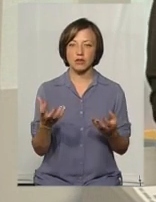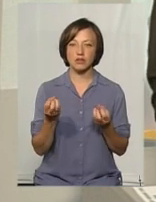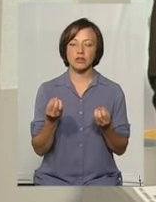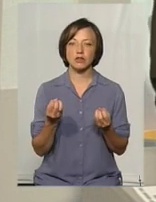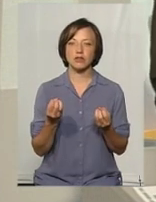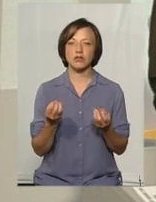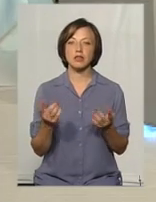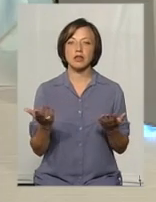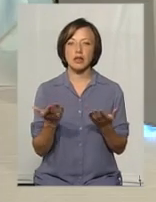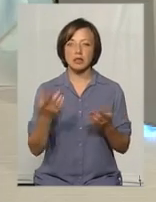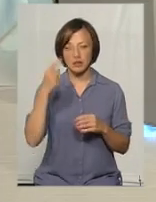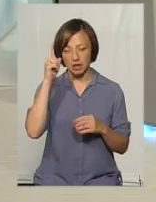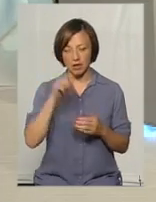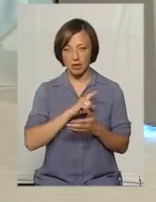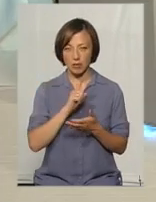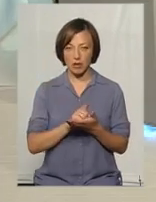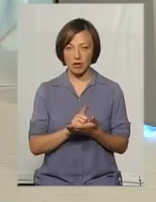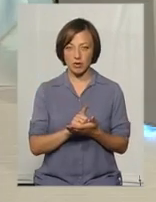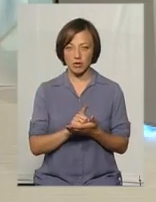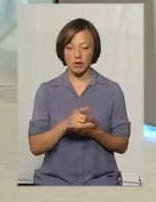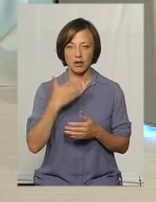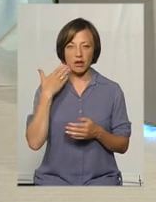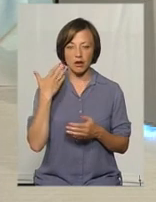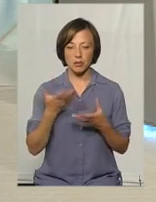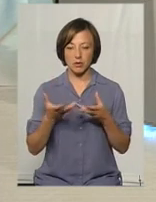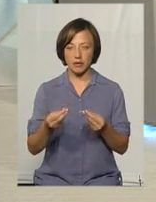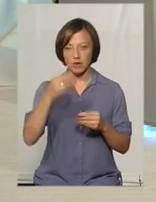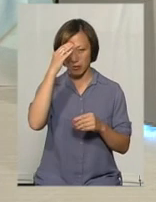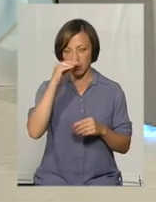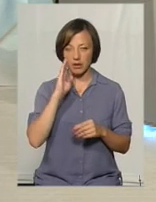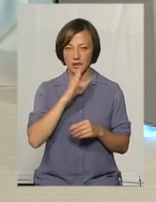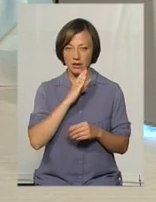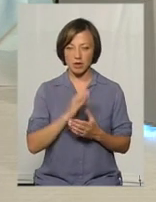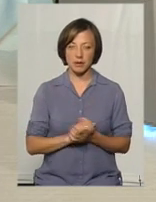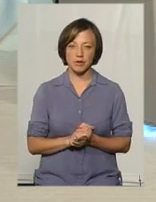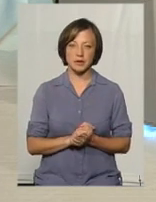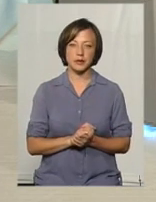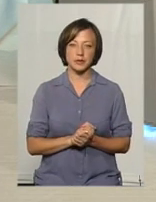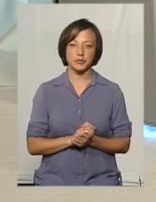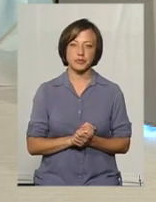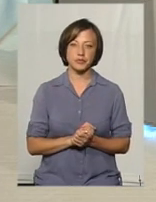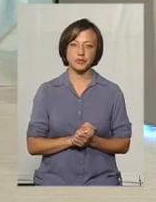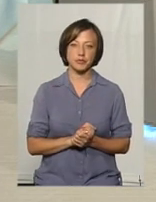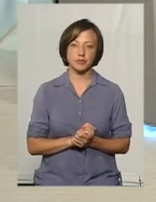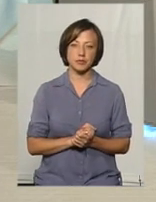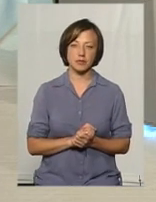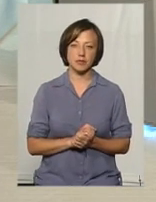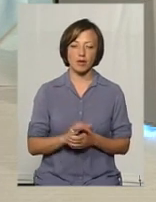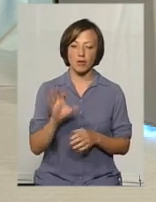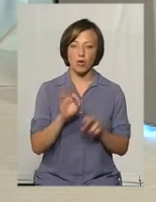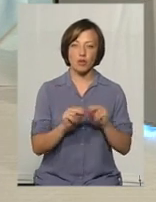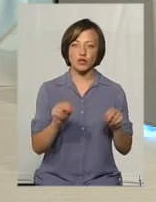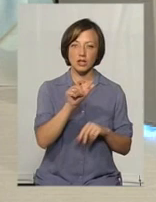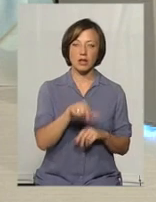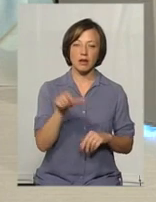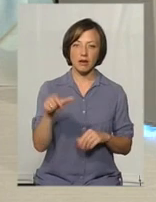ще які знання мають так легко привити батьки до того, що, як піде дитина? Що вона має знати про вчителів, до